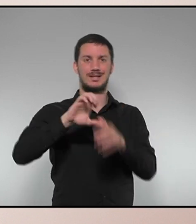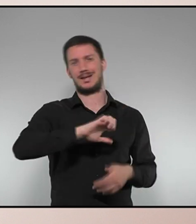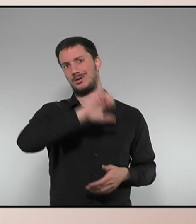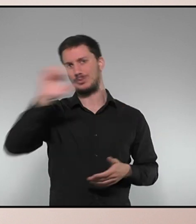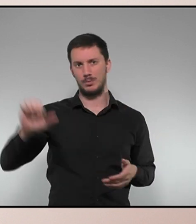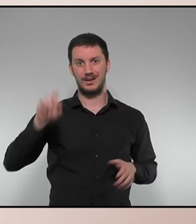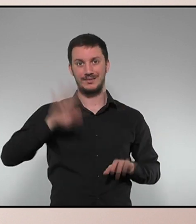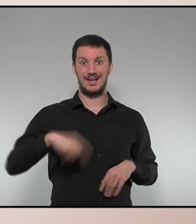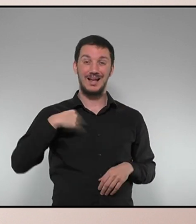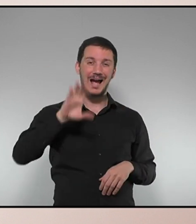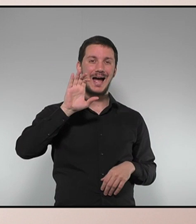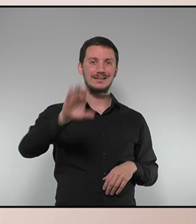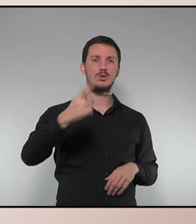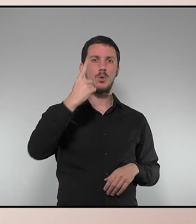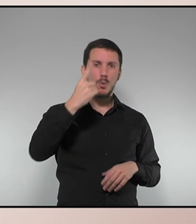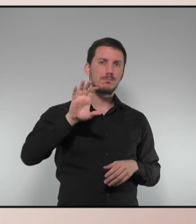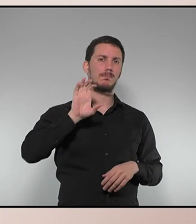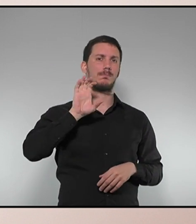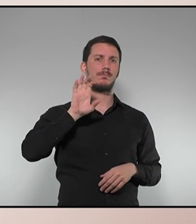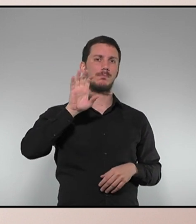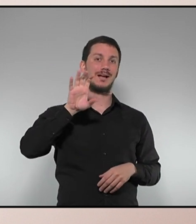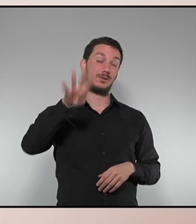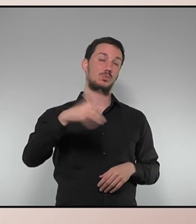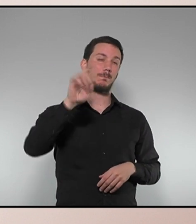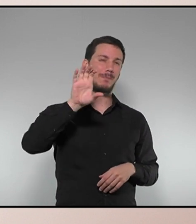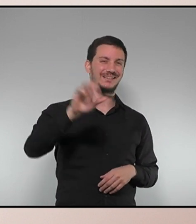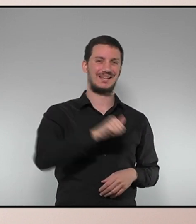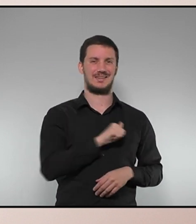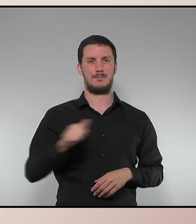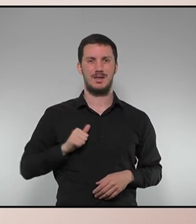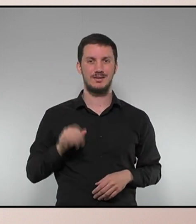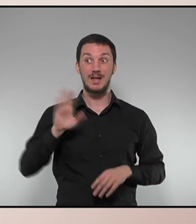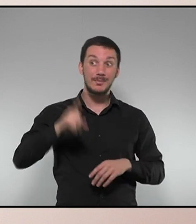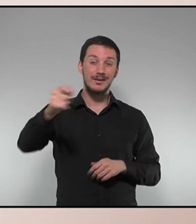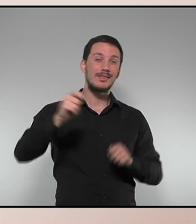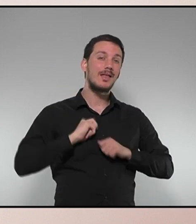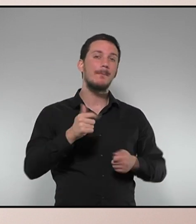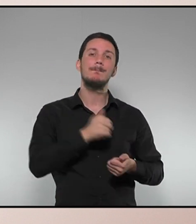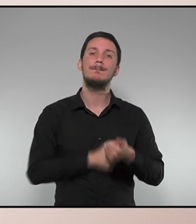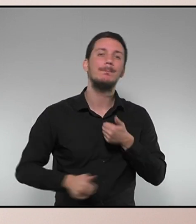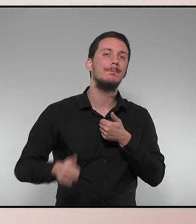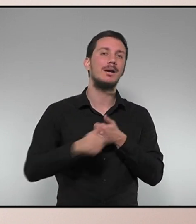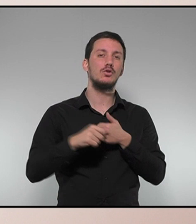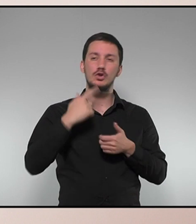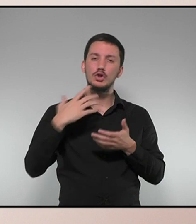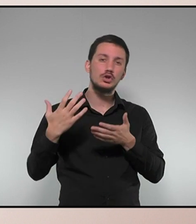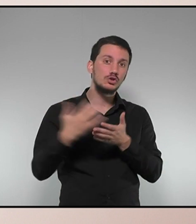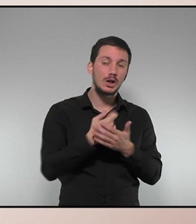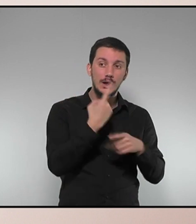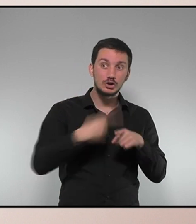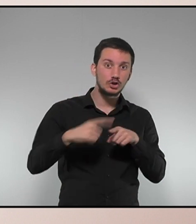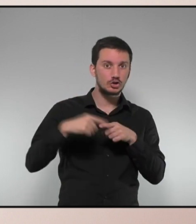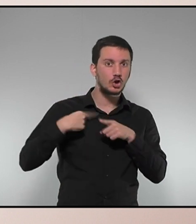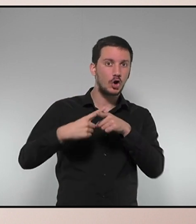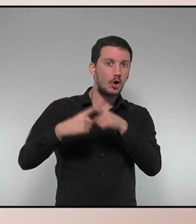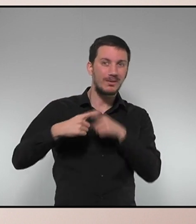Catalunya en un estat independent i, per tant, que prioritzin també aquesta qüestió de tot allò que compartim i no pas